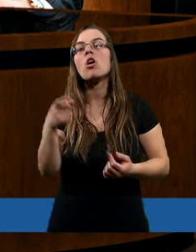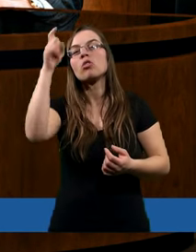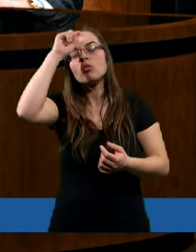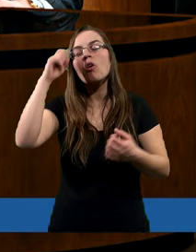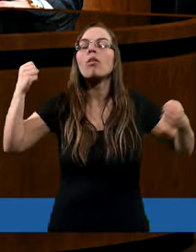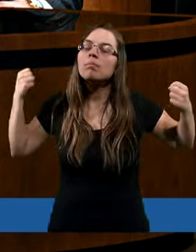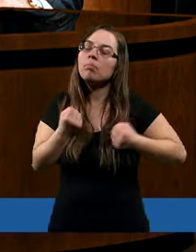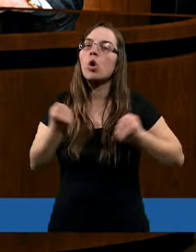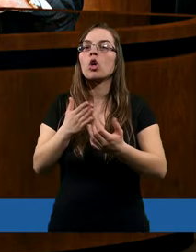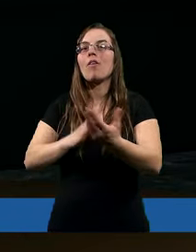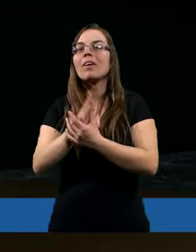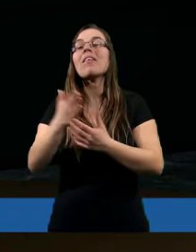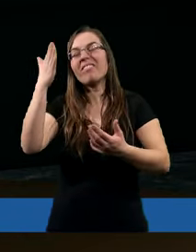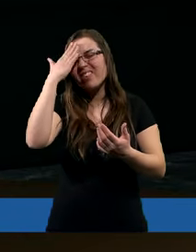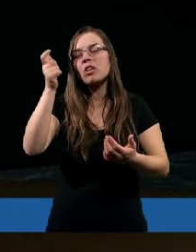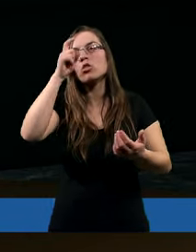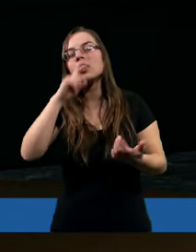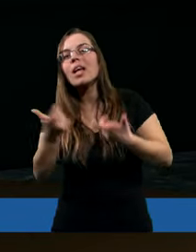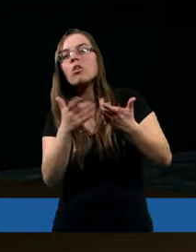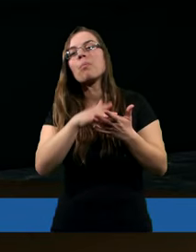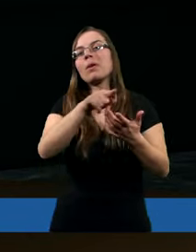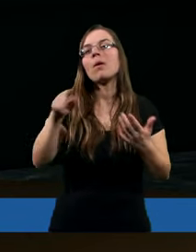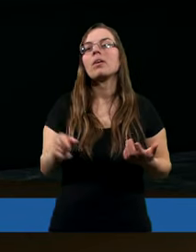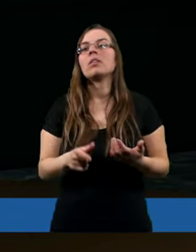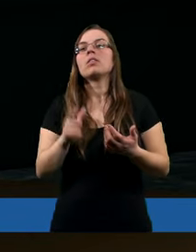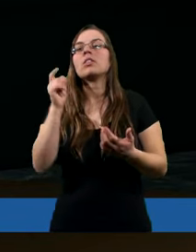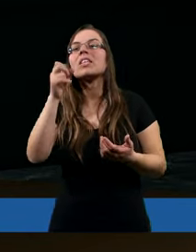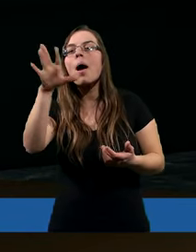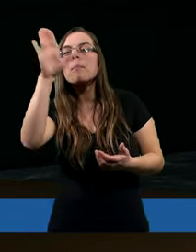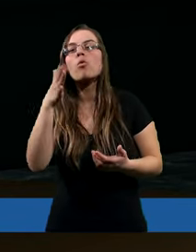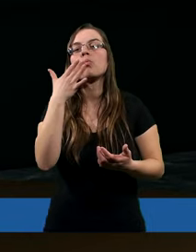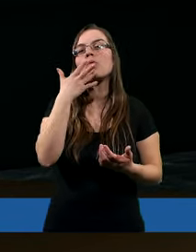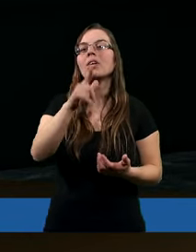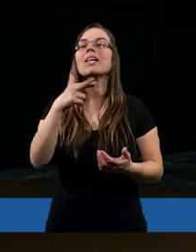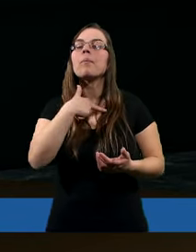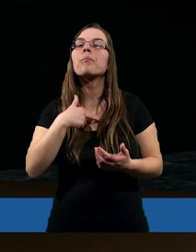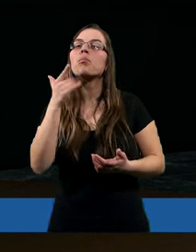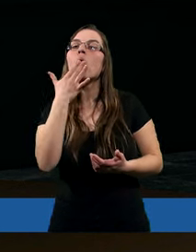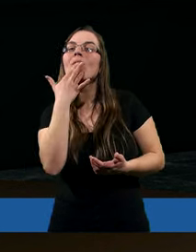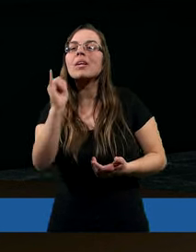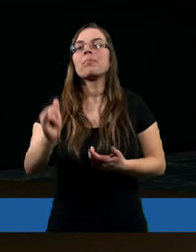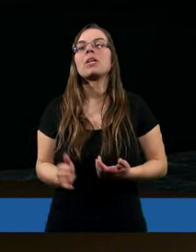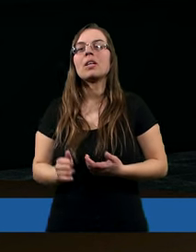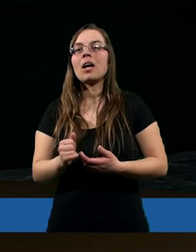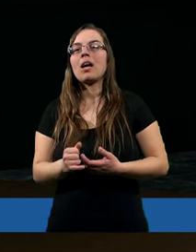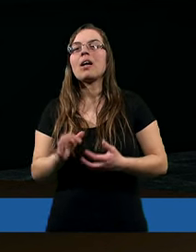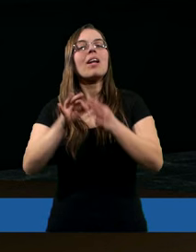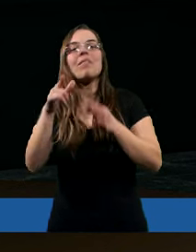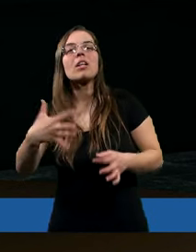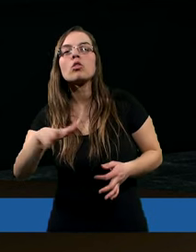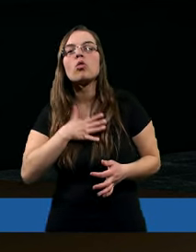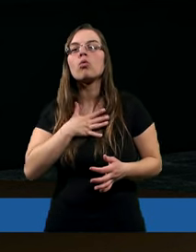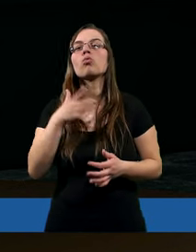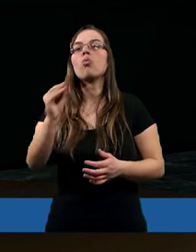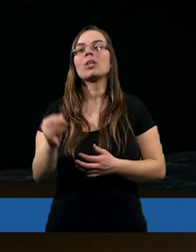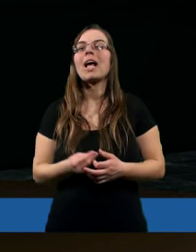człowiek głęboko wie, co tam robi, nie? Co tam Pan Bóg mu mówi i mówi, no, teraz już nawet tego nie